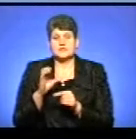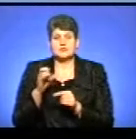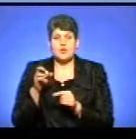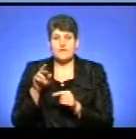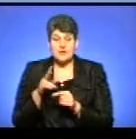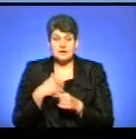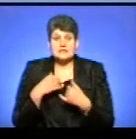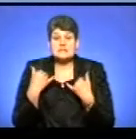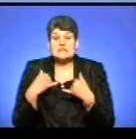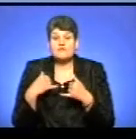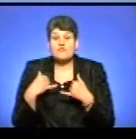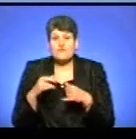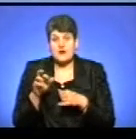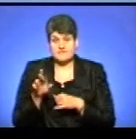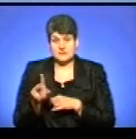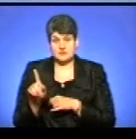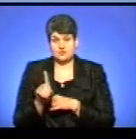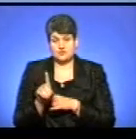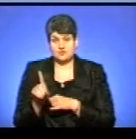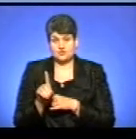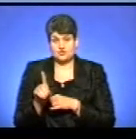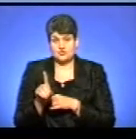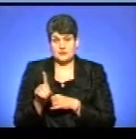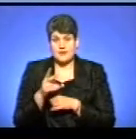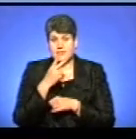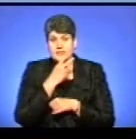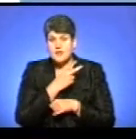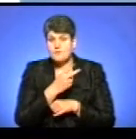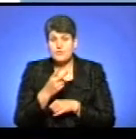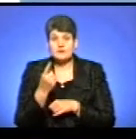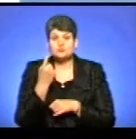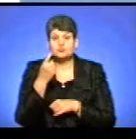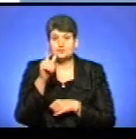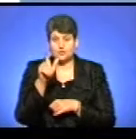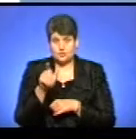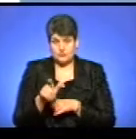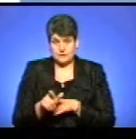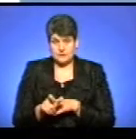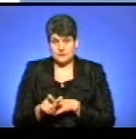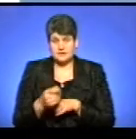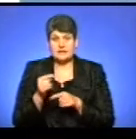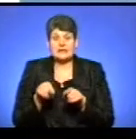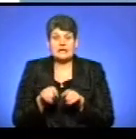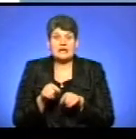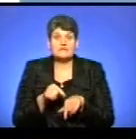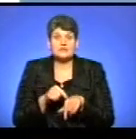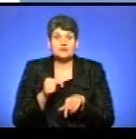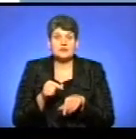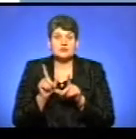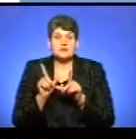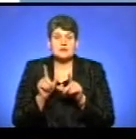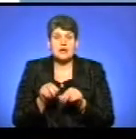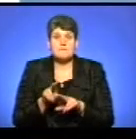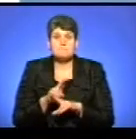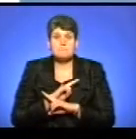взагалі я здивувався, що взагалі я не побачив жодної людини таке відчуття, як я в'їхав в мертве місто.